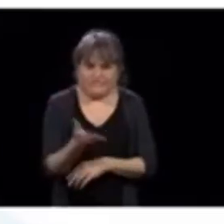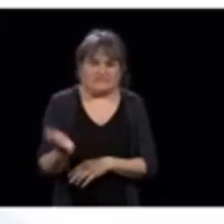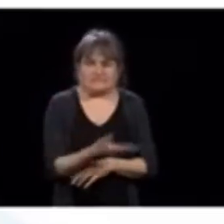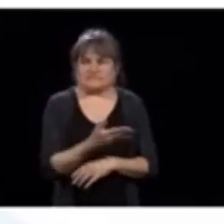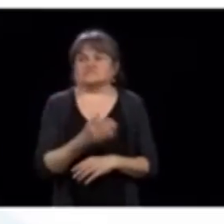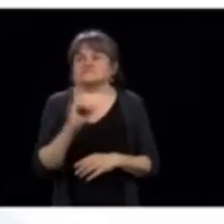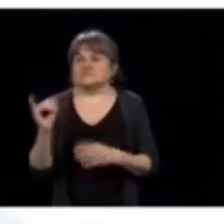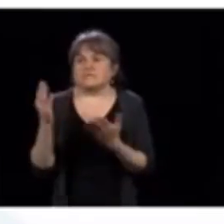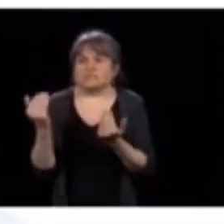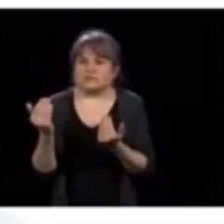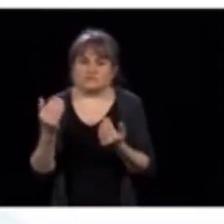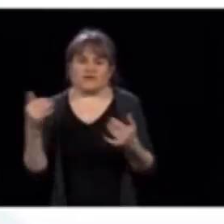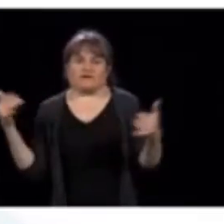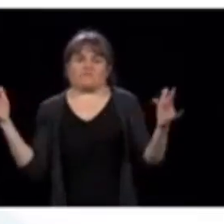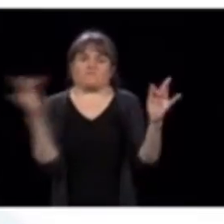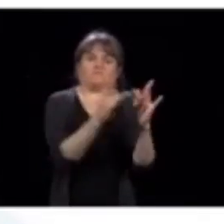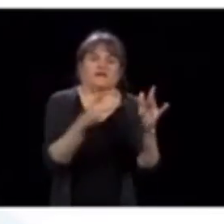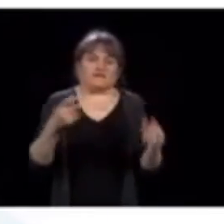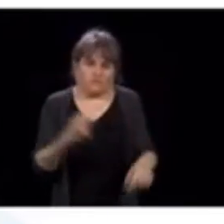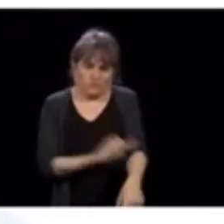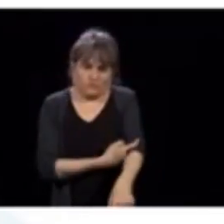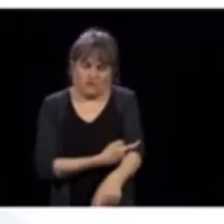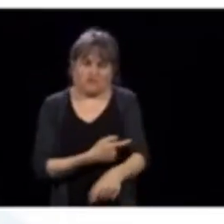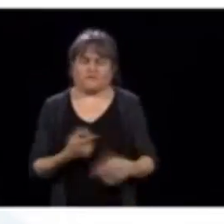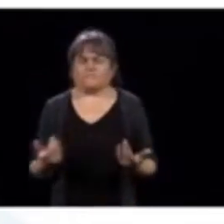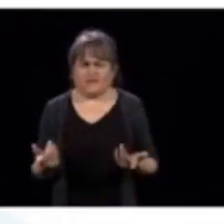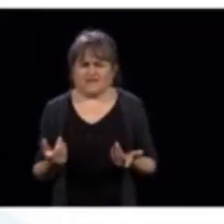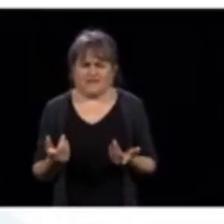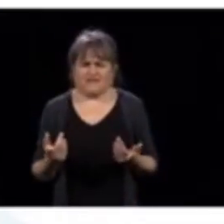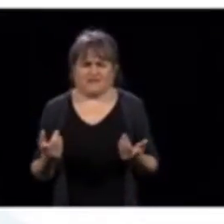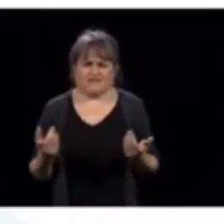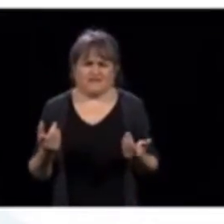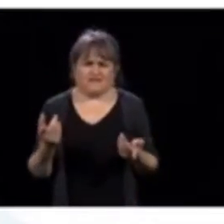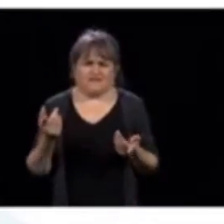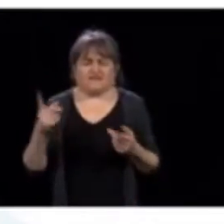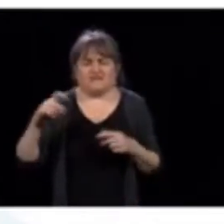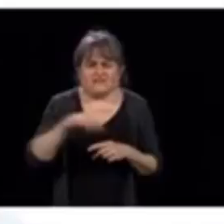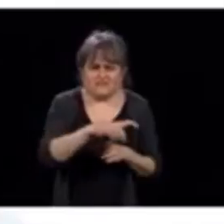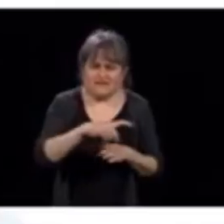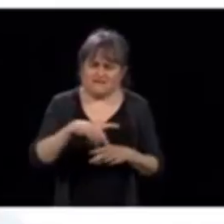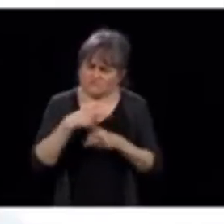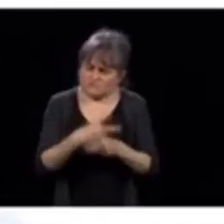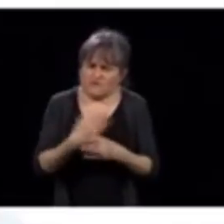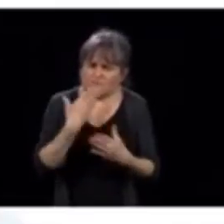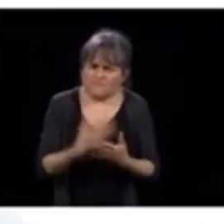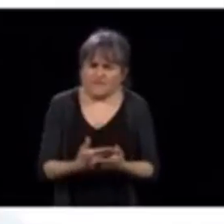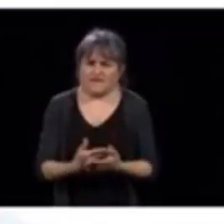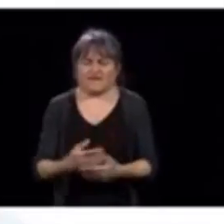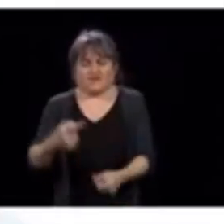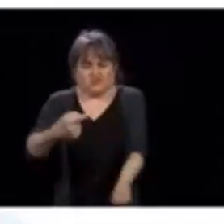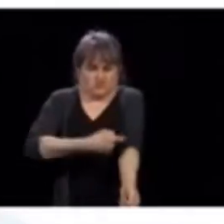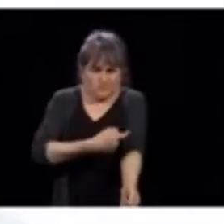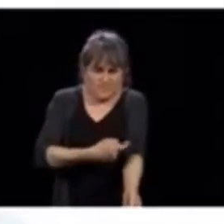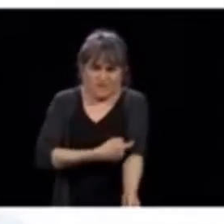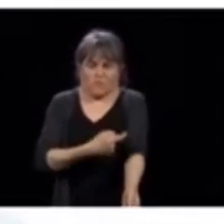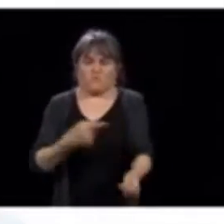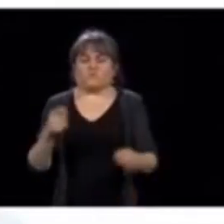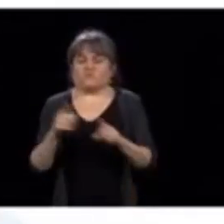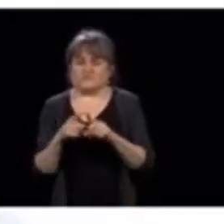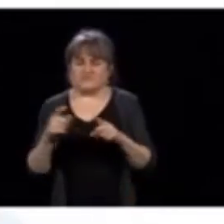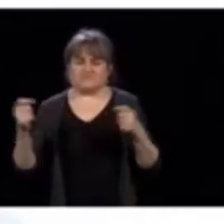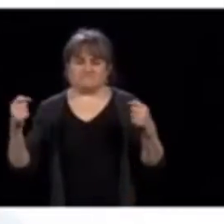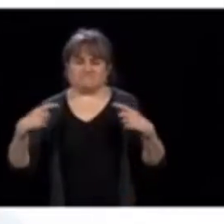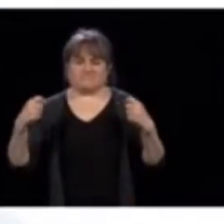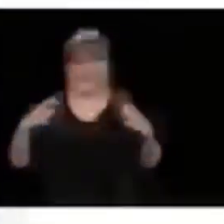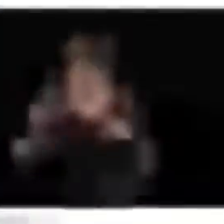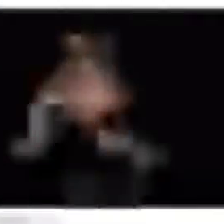qui se développe. Mais la chemio, la radiothérapie, ça a été continué. On continue de donner ces traitements-là. C'est vrai